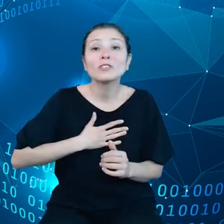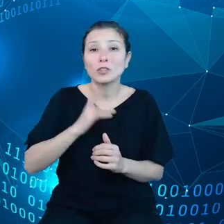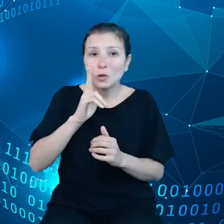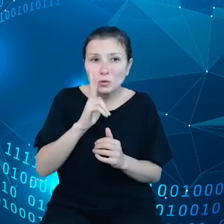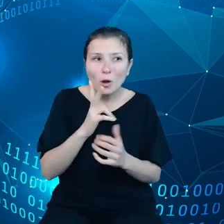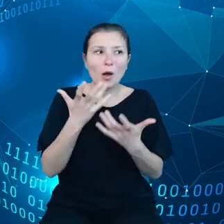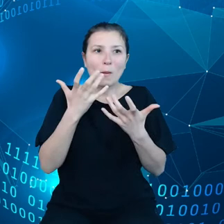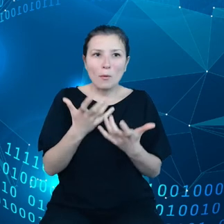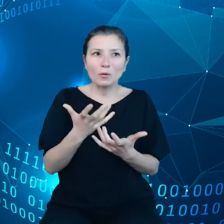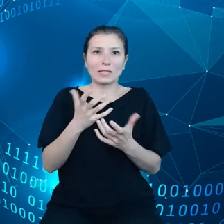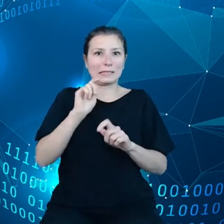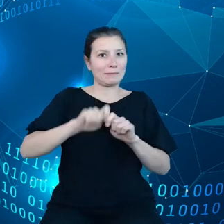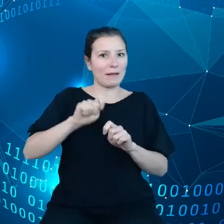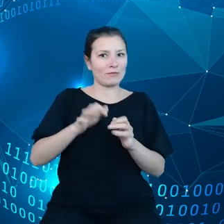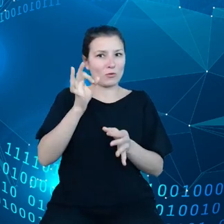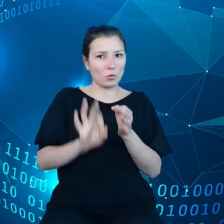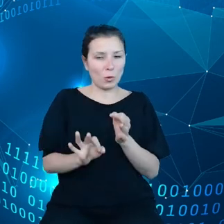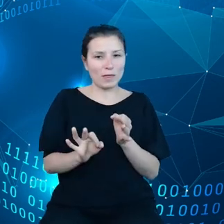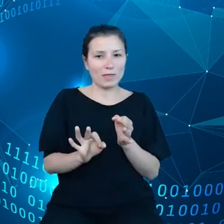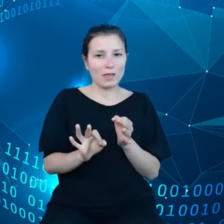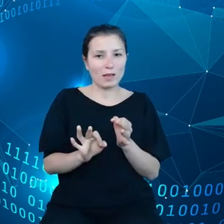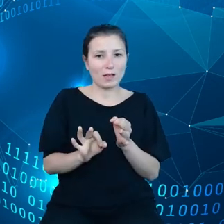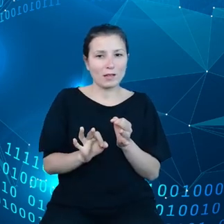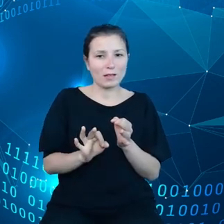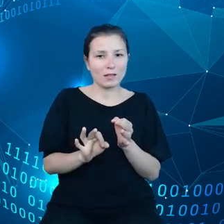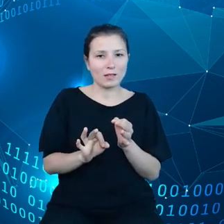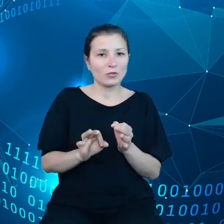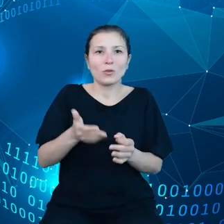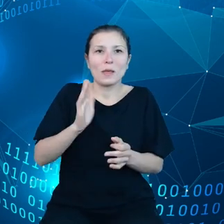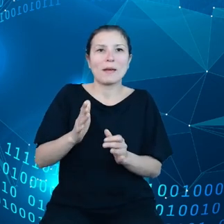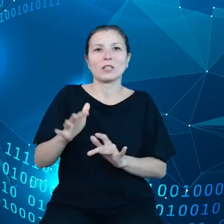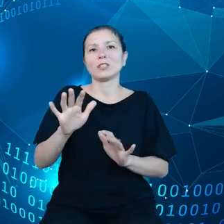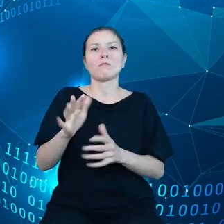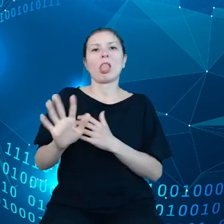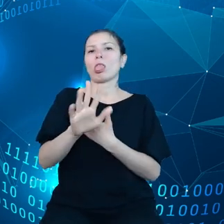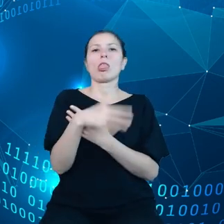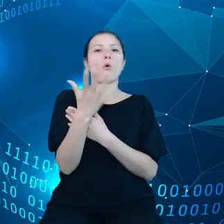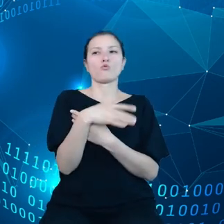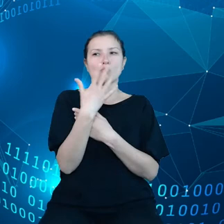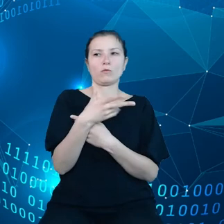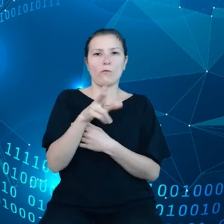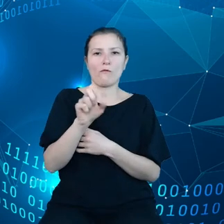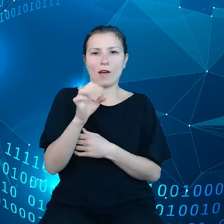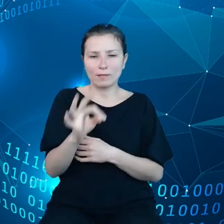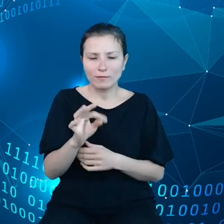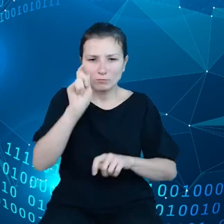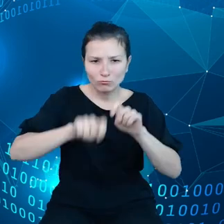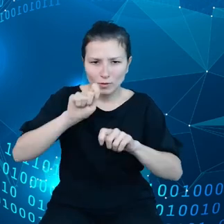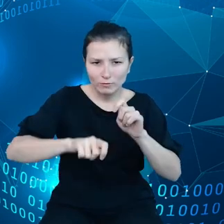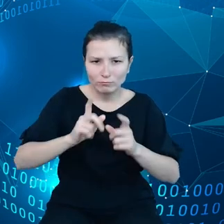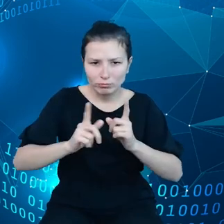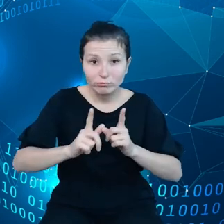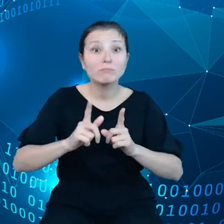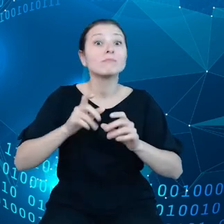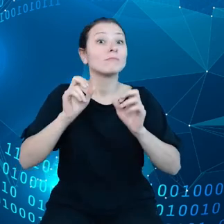że nie jesteśmy częścią jakiejś karuzeli VAT-owskiej. Szybkie sprawdzenie. Tak, zgadli Państwo,